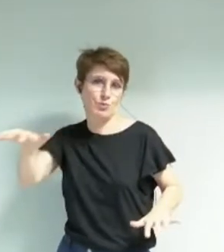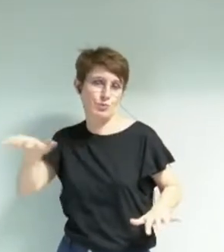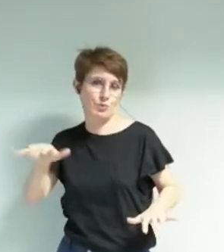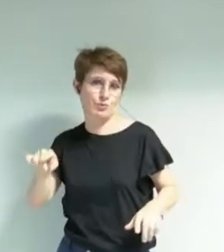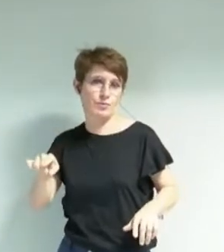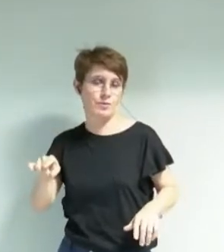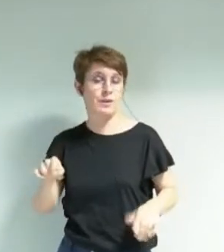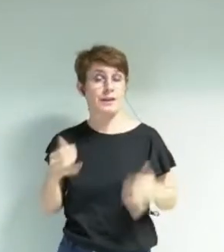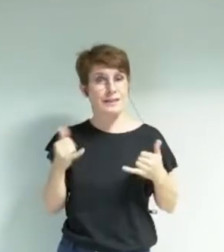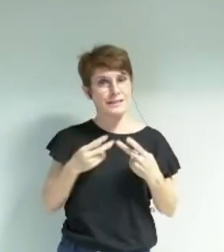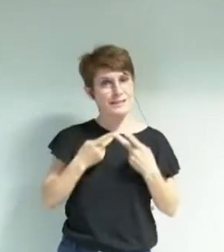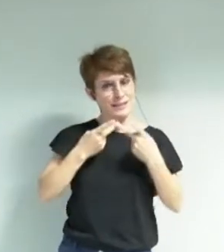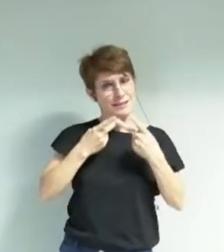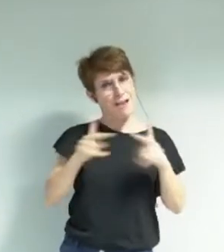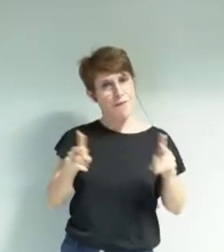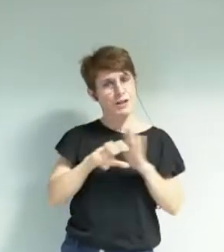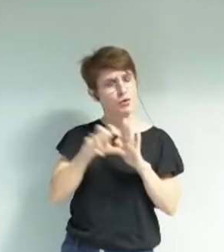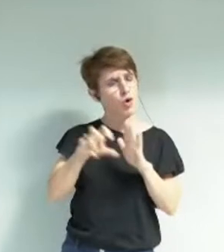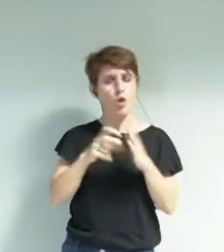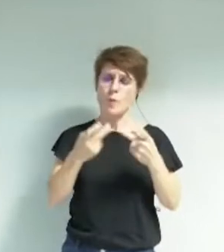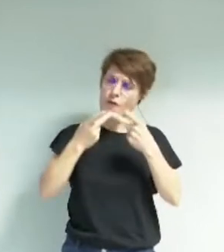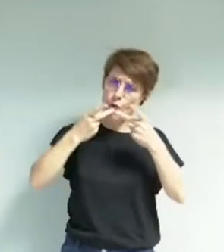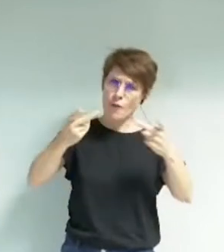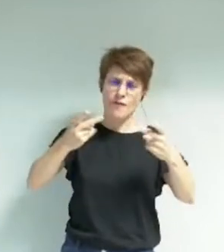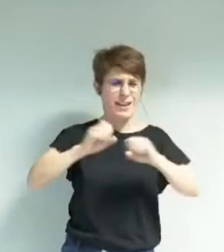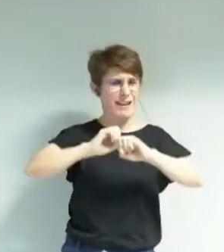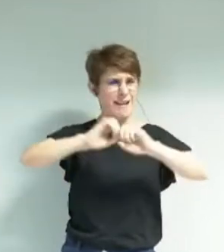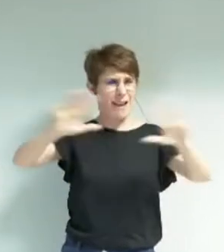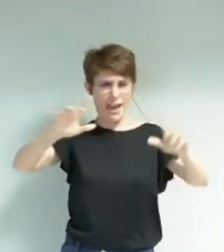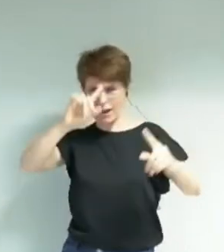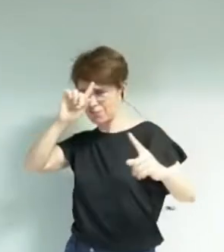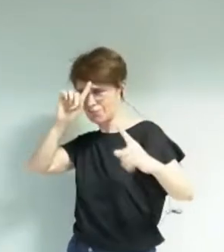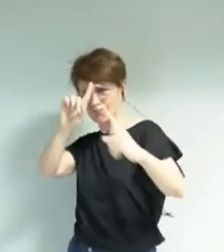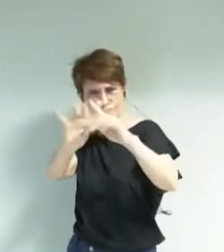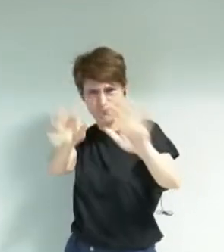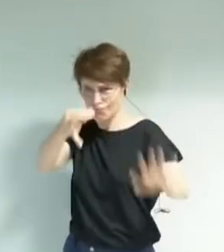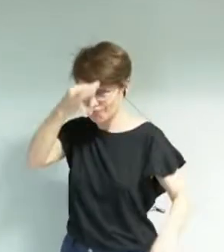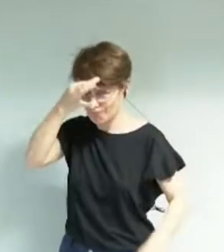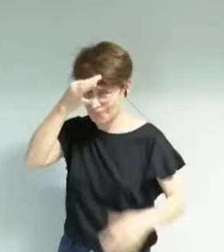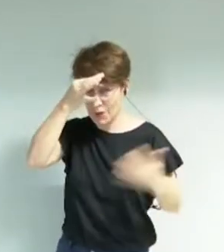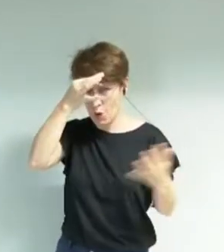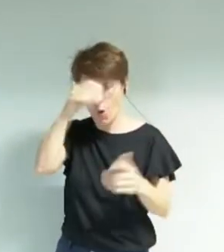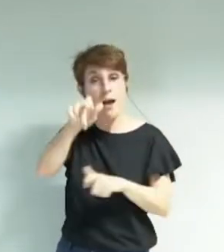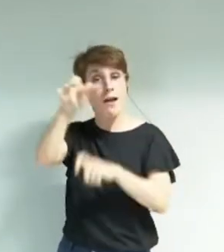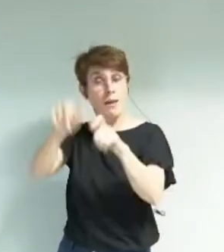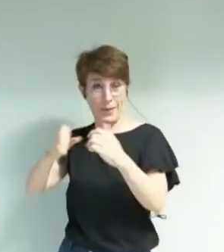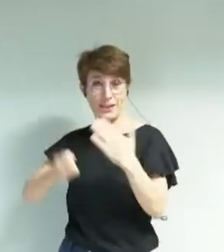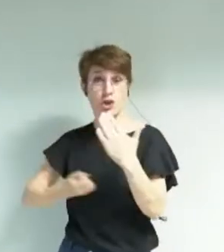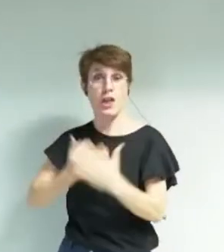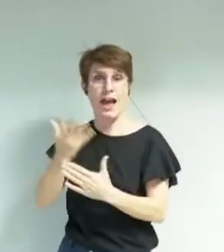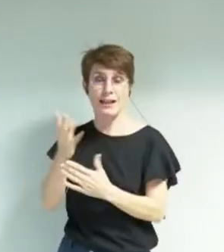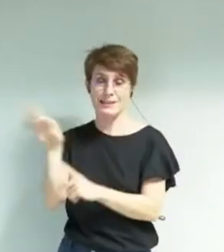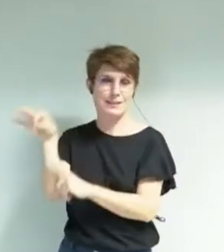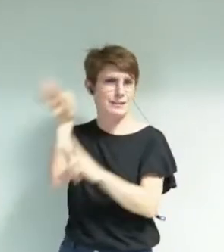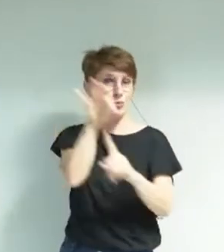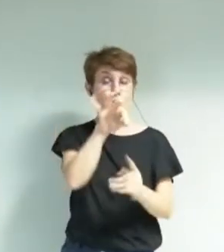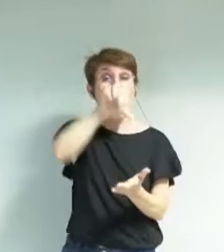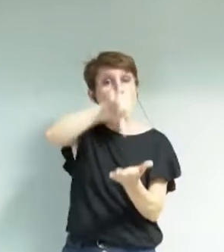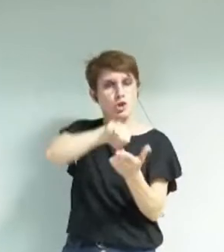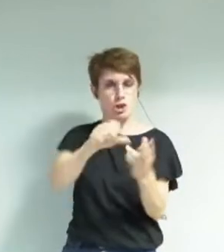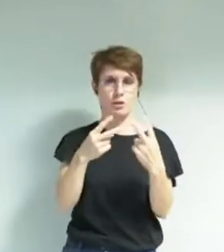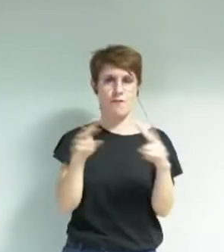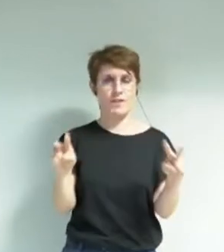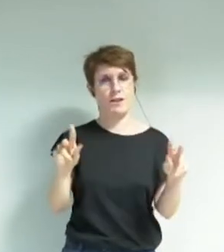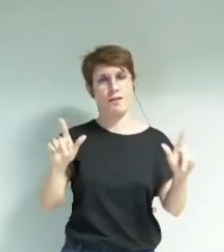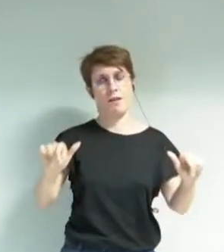ville affirme ici de façon claire et audacieuse la place de l'artiste dans la cité comme centrale, en ce qu'elle